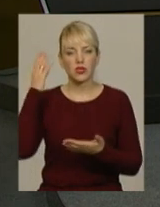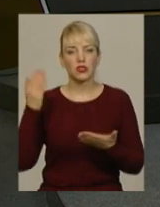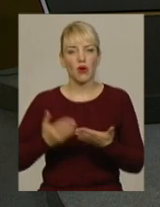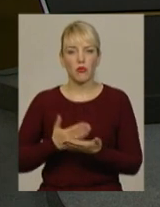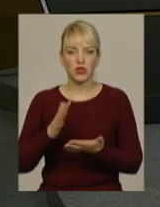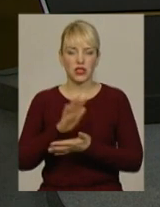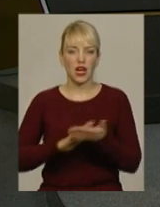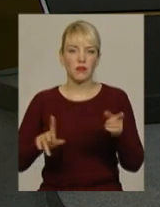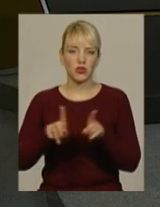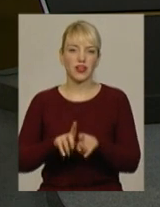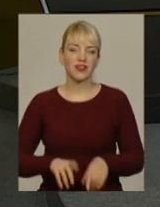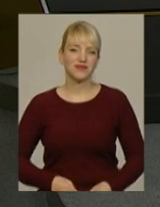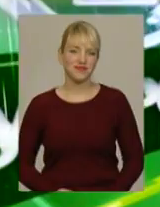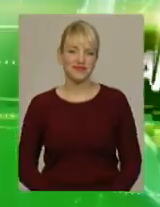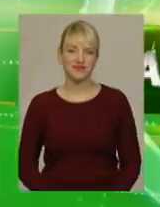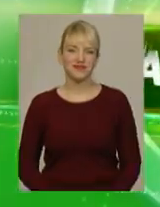панораму і далі про таке.